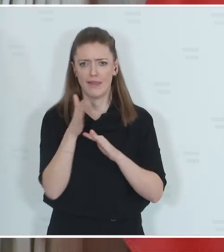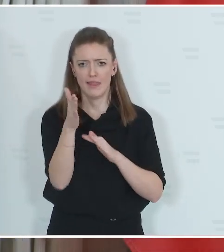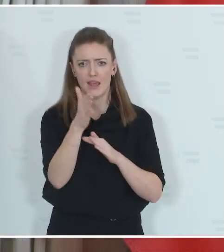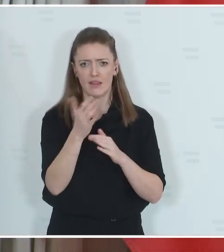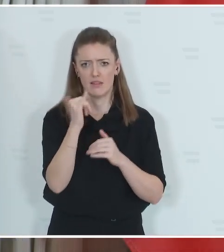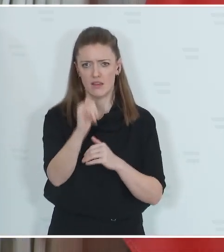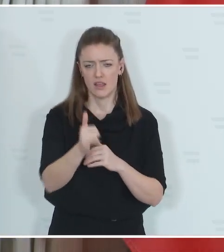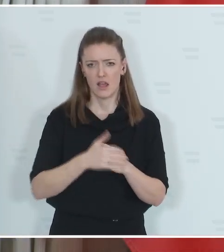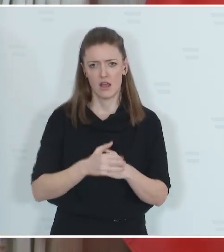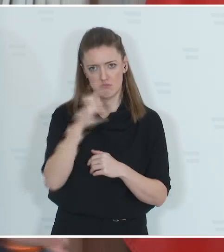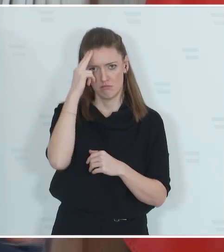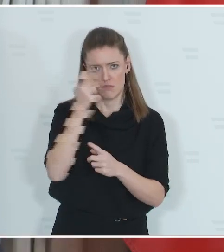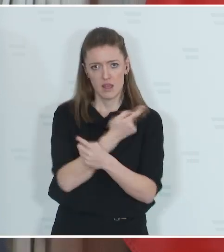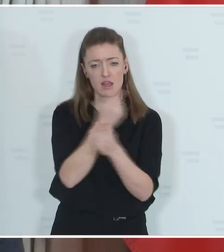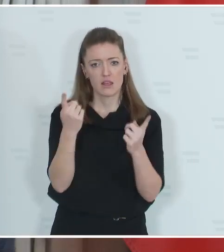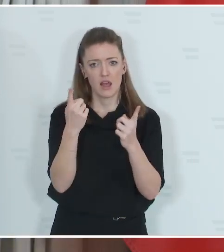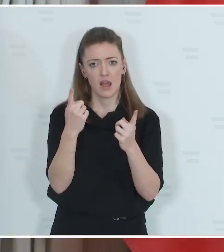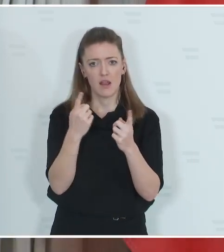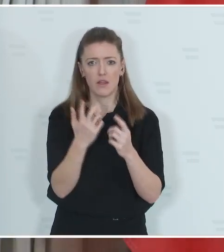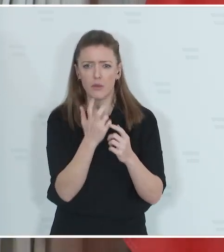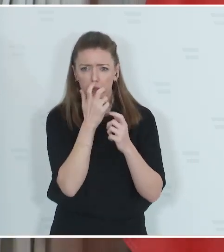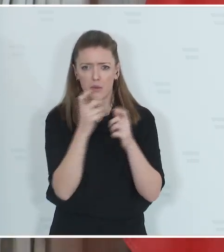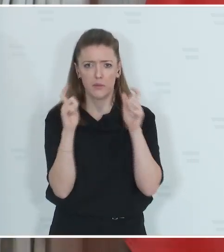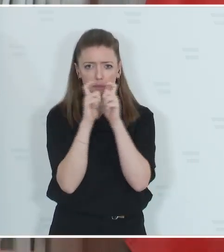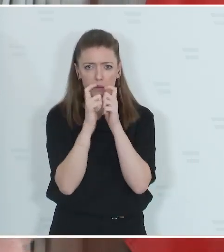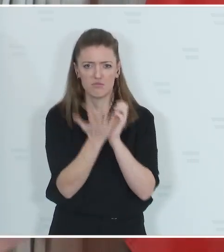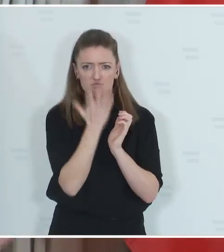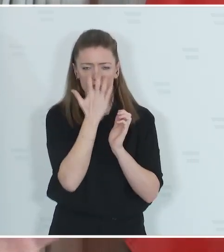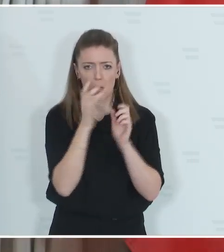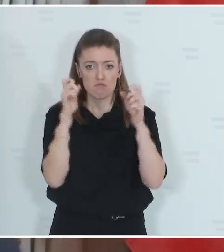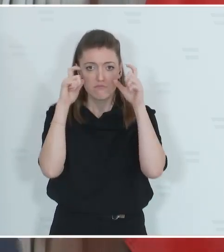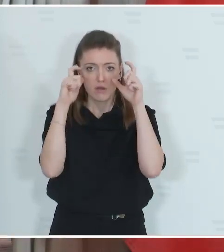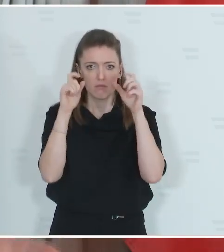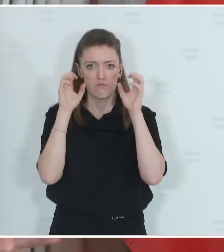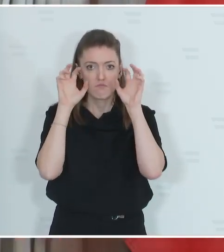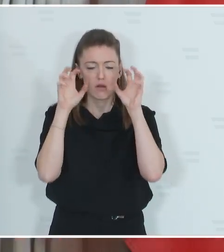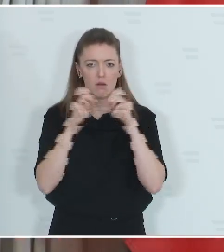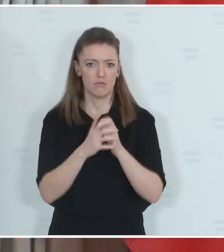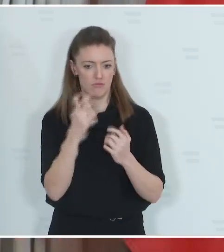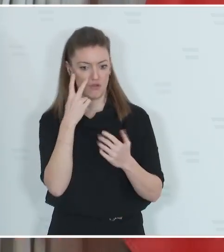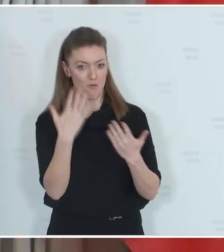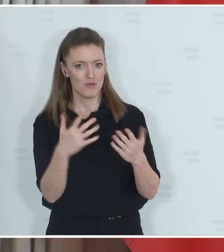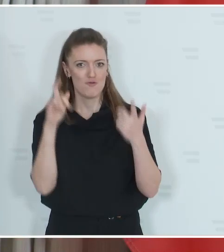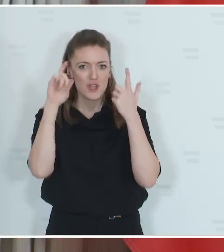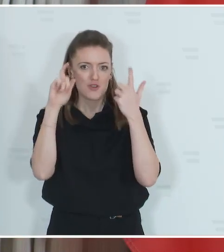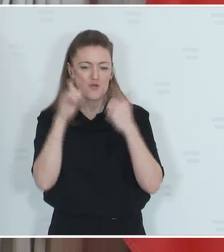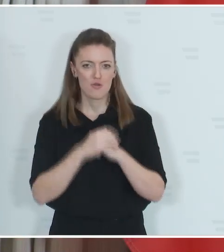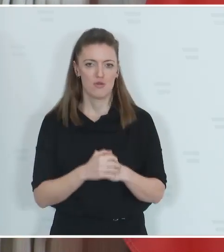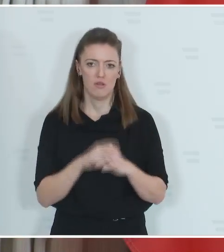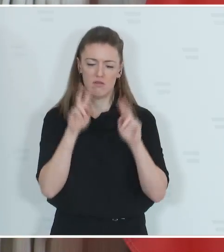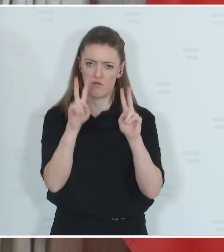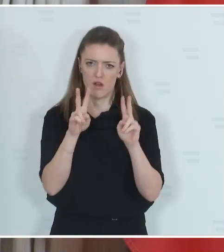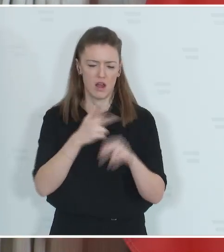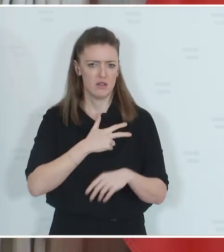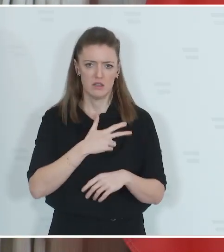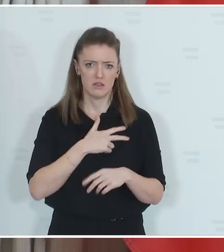Sie kennen das, so kurze Schnauze, Knautschgesicht, Klubschauung, das schaut irgendwie cool aus, macht aber